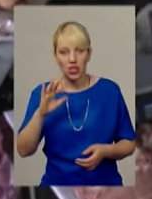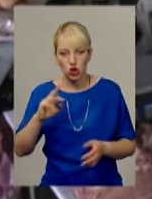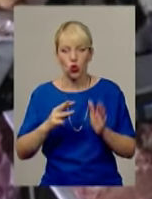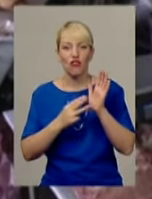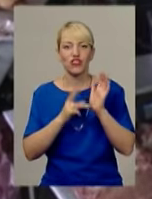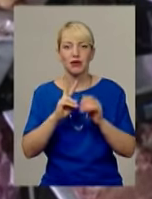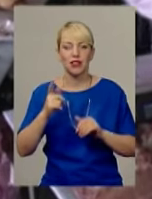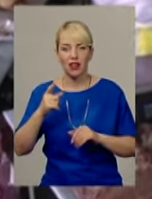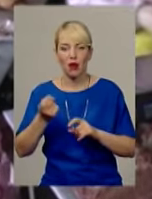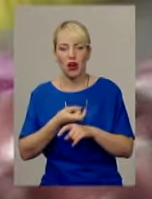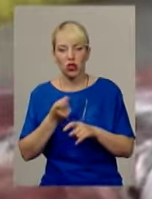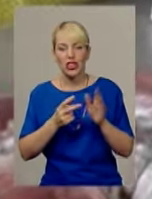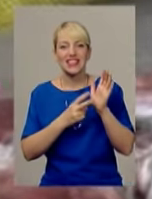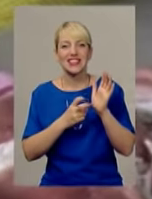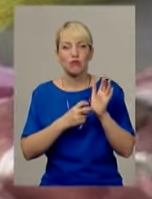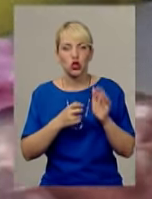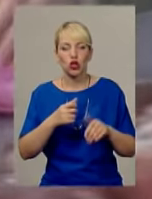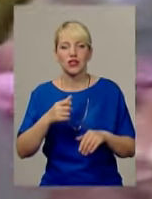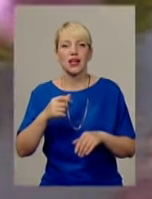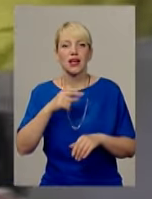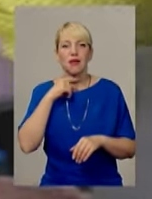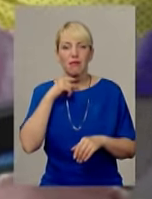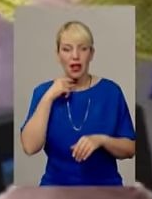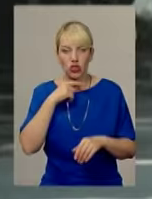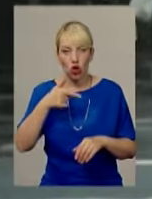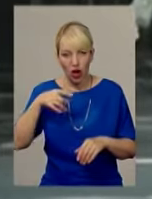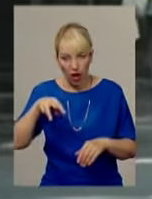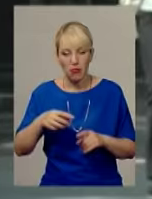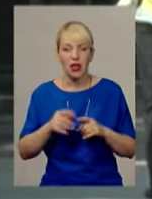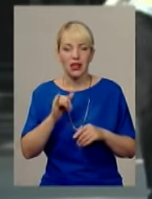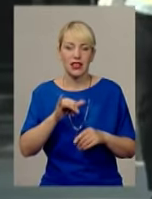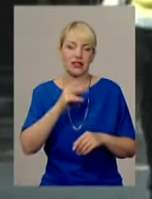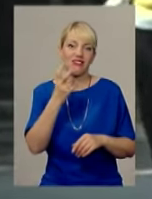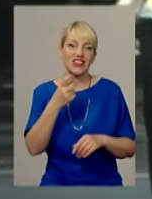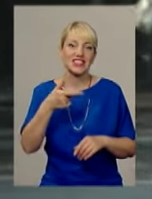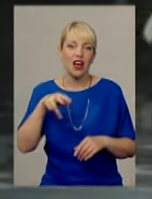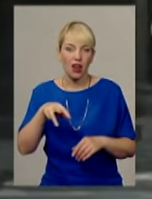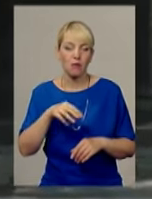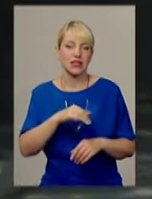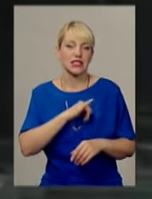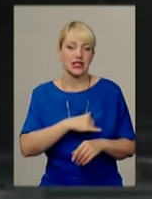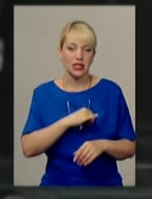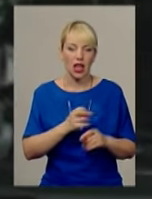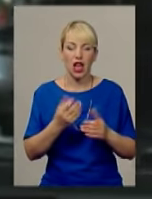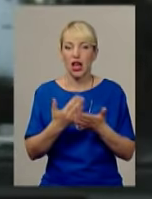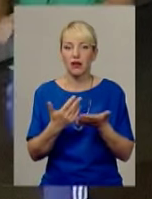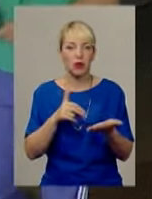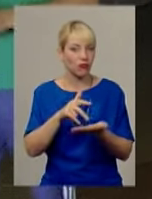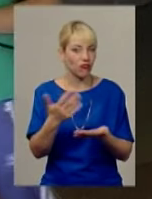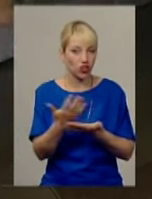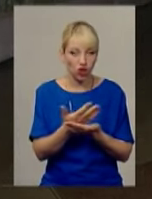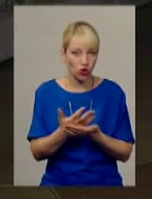грамів свинини та 200 грамів сала. Всі інші витрати, такі як, наприклад, похід у перукарню чи в кіно, взагалі не передбачені.